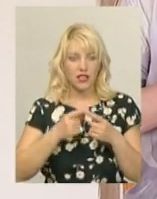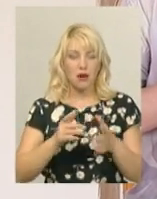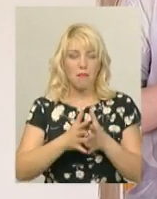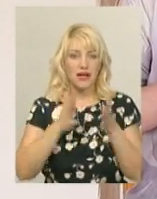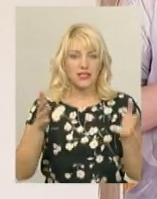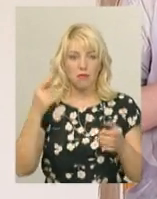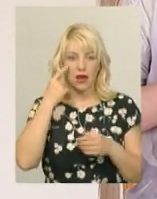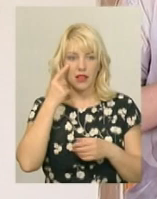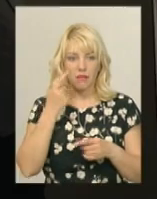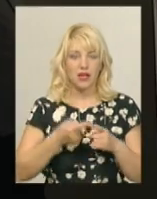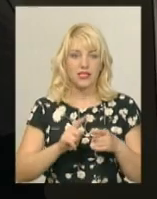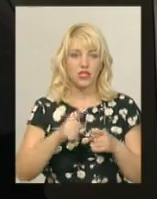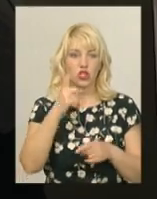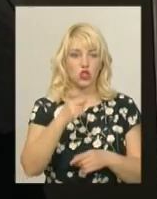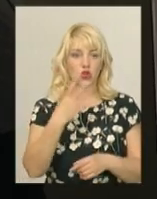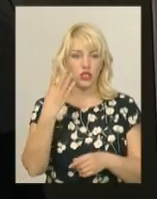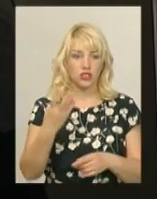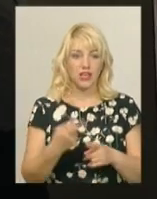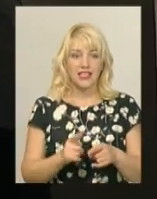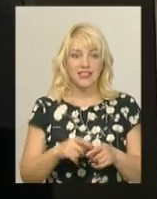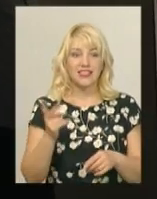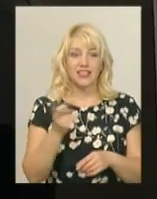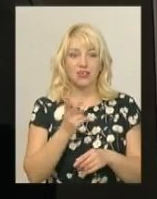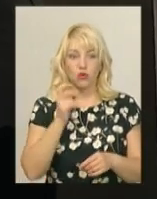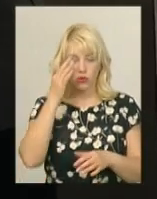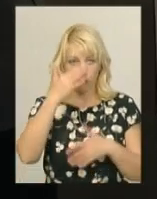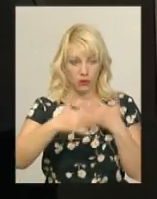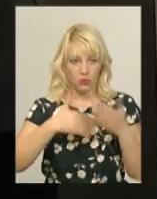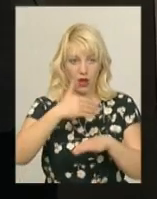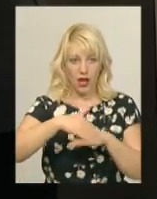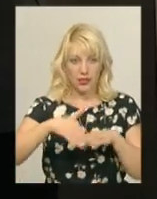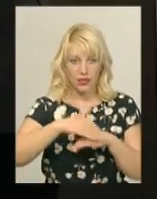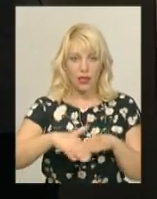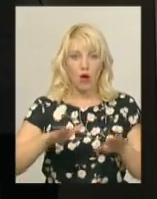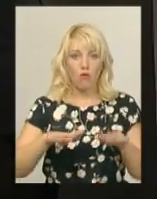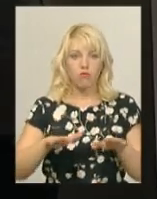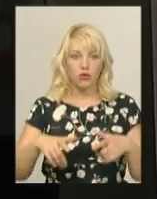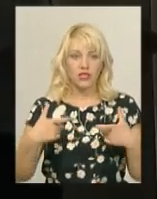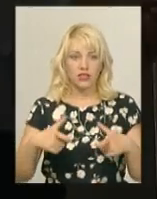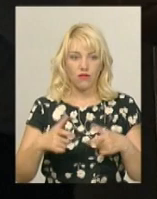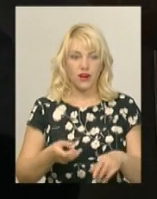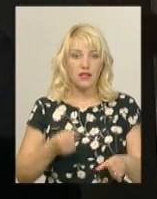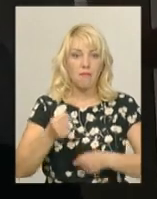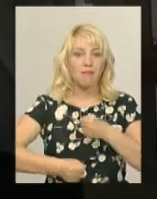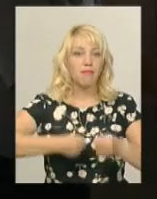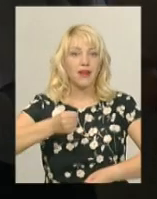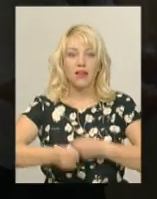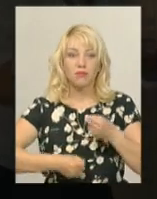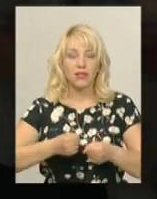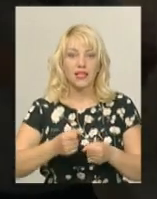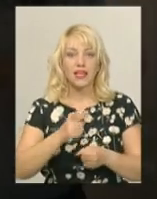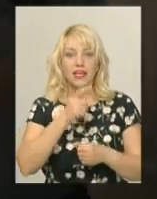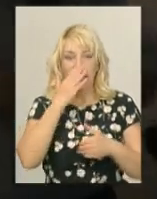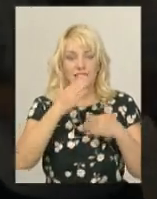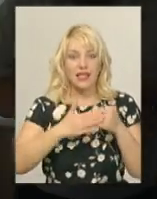абітурієнти – 104. Ці двоє абітурієнтів, котрі переплутали адресу пункту тестування, прибігли у Хмельницький ліцей номер 17 за 10